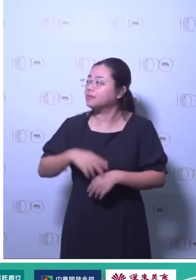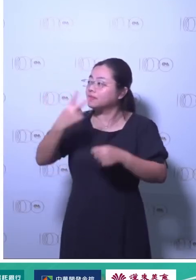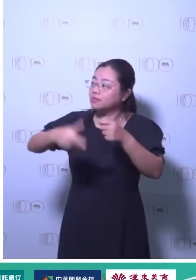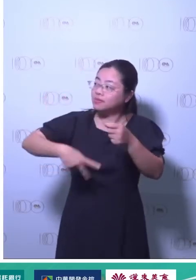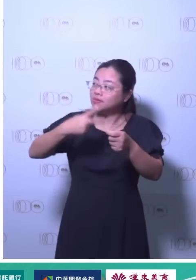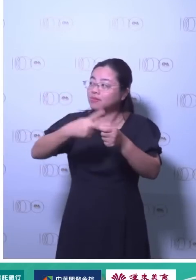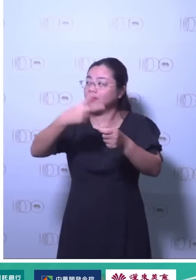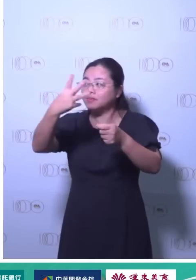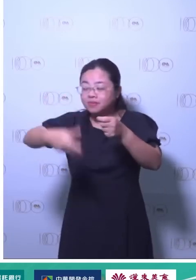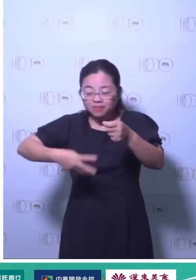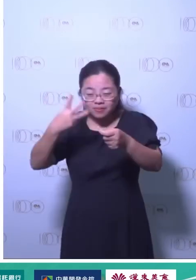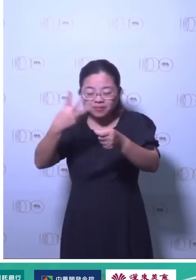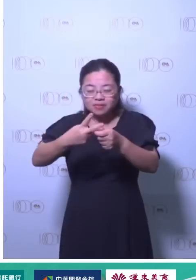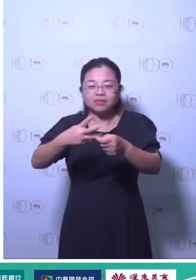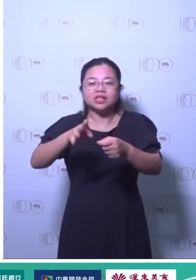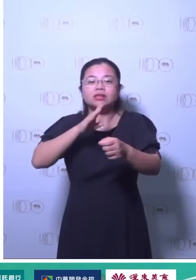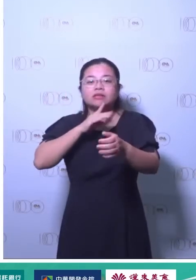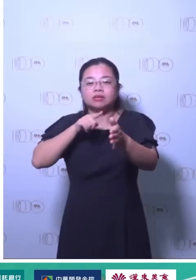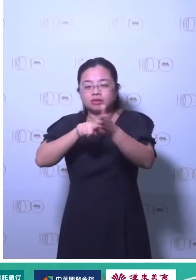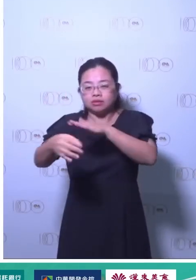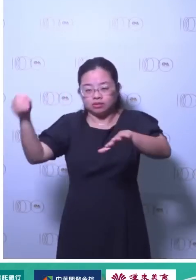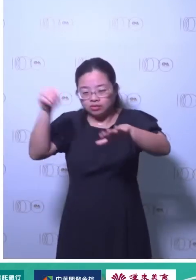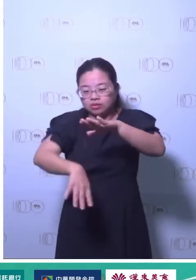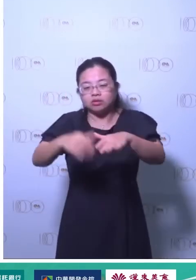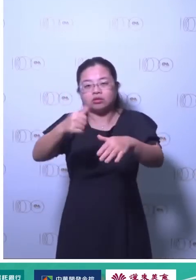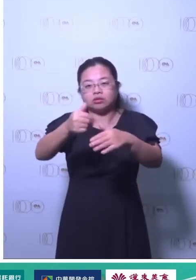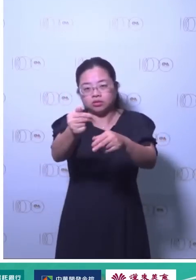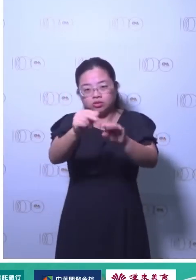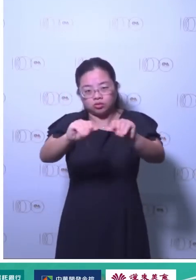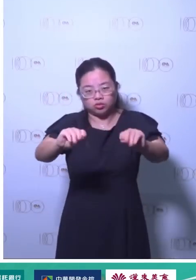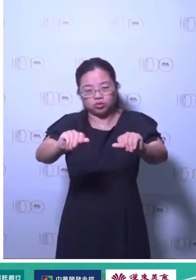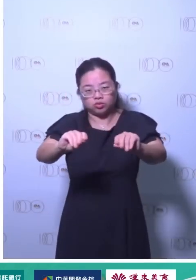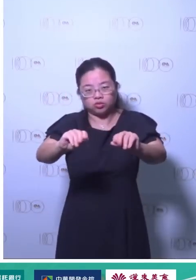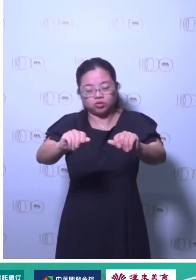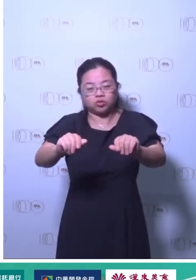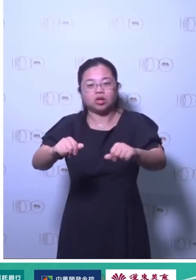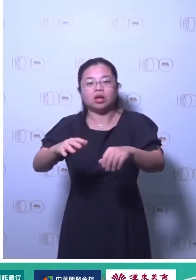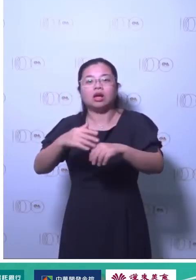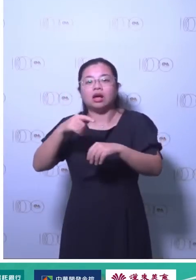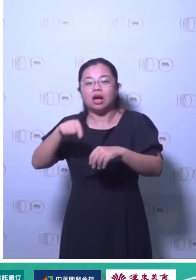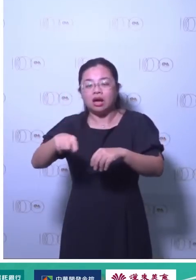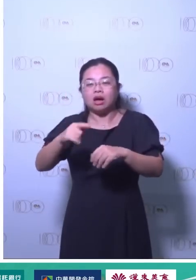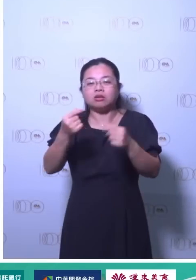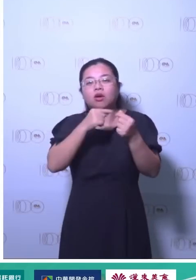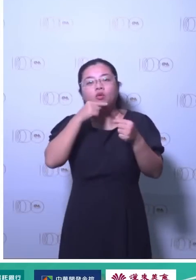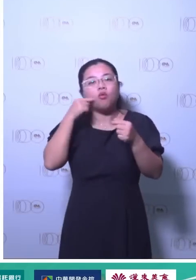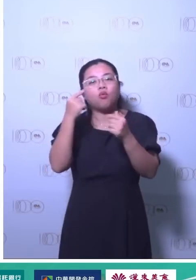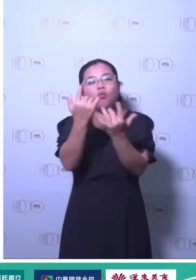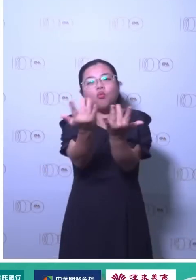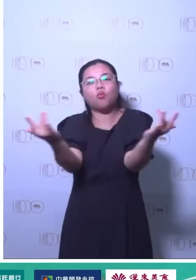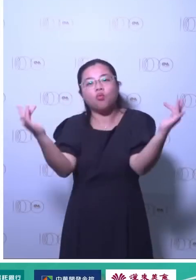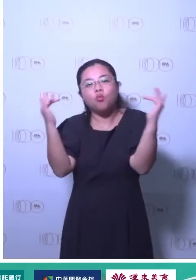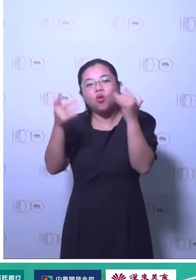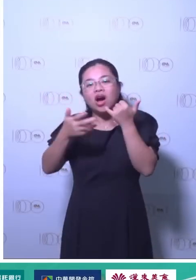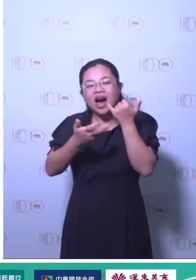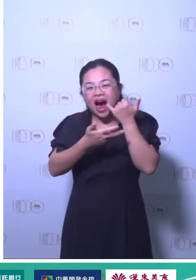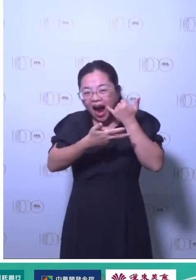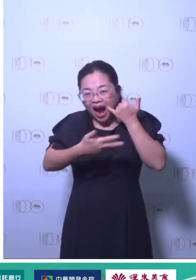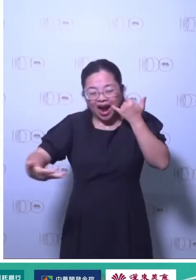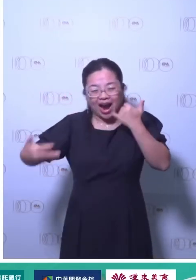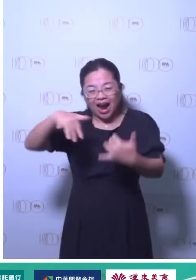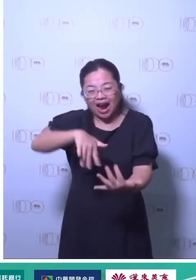什么我们一般专业名词叫负碳负排放技术有一个negative负直接翻起来是这样